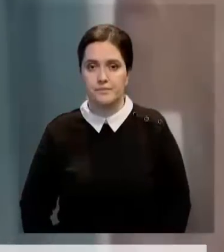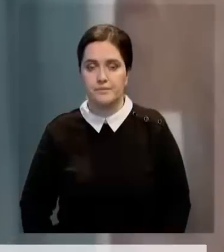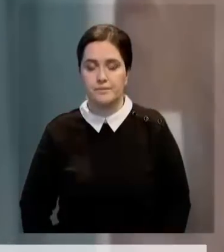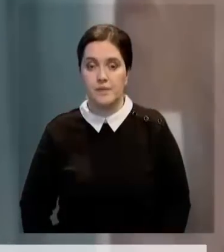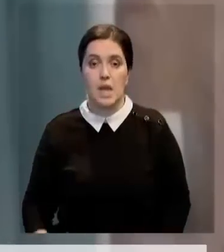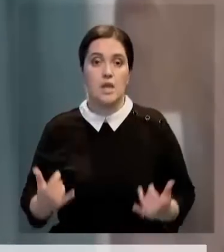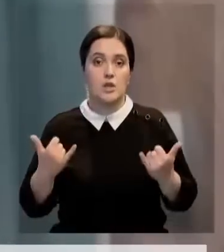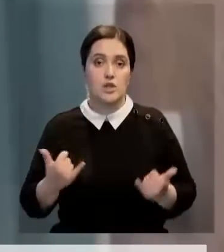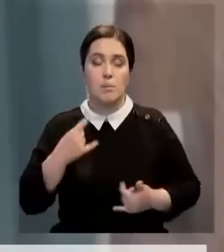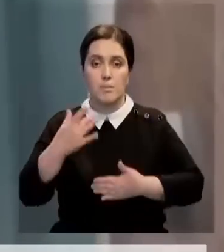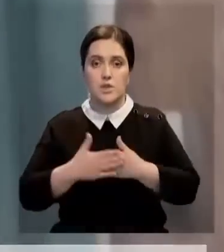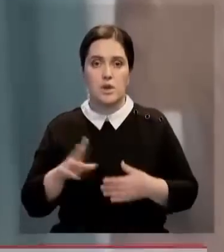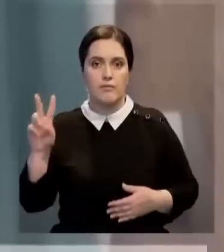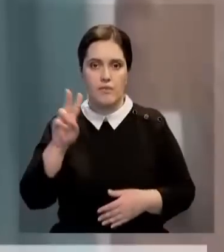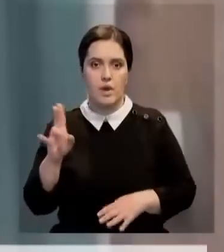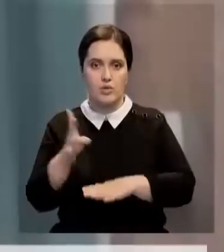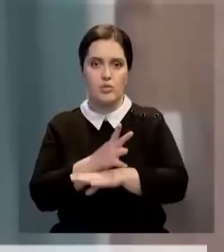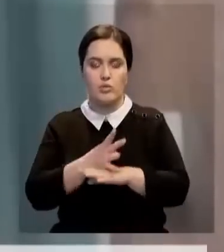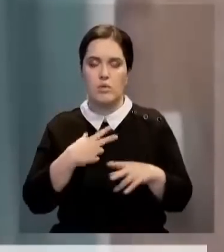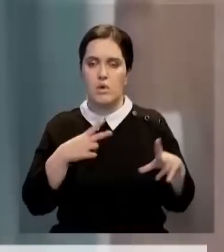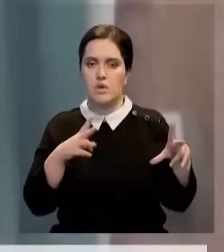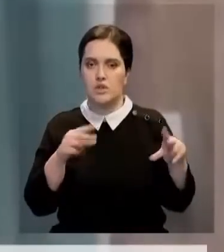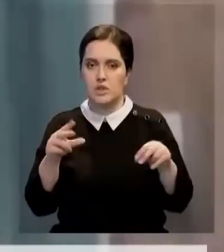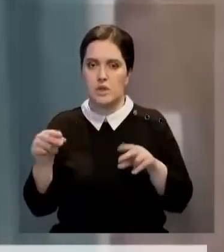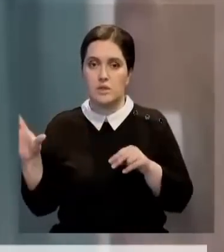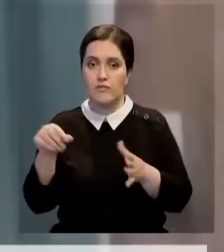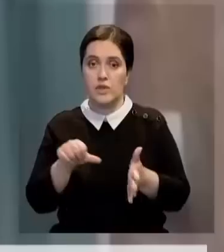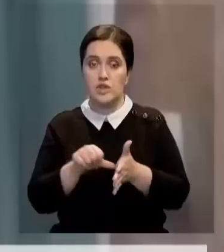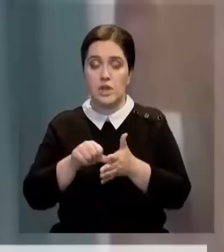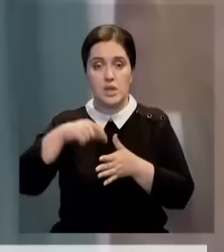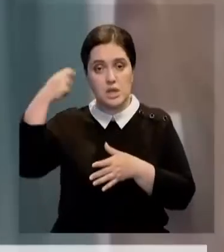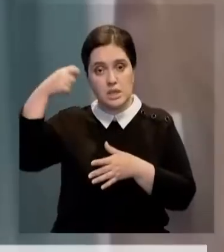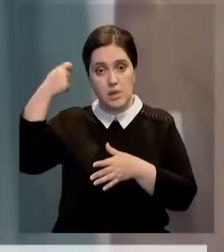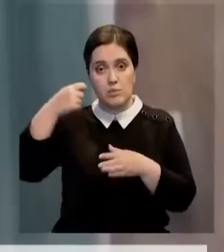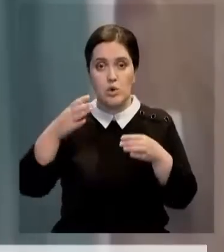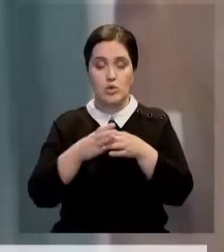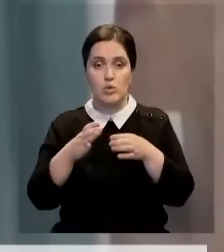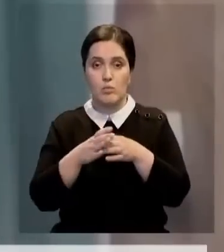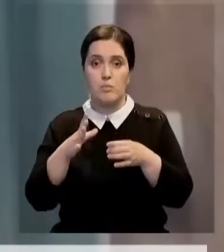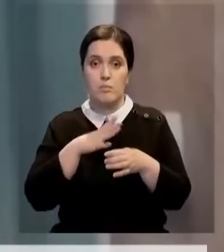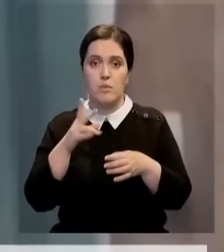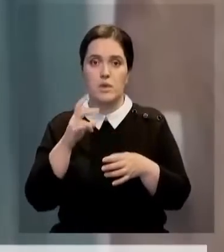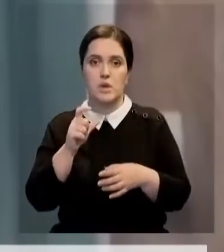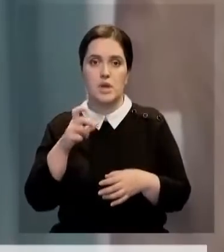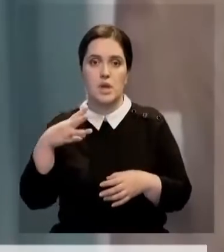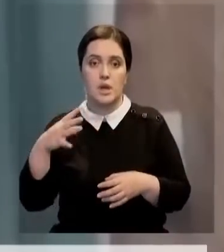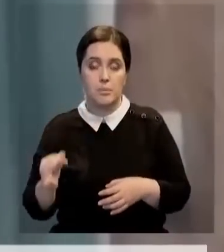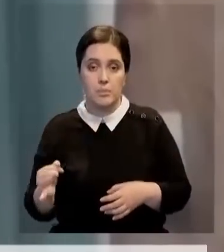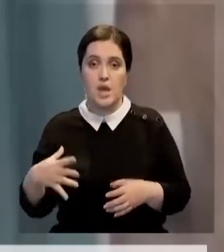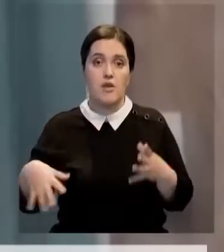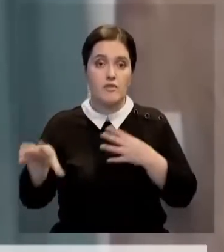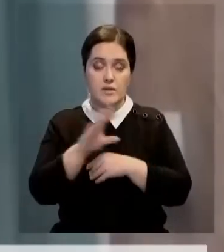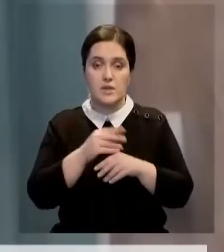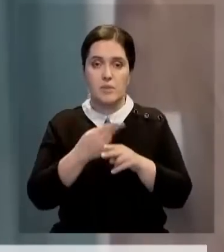Сейчас почти 2 часа ночи. Я просто счастлив. Все члены съемочной группы и актеры были номинированы на ЭМИ. И среди всех